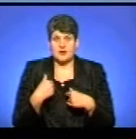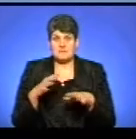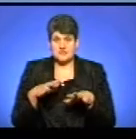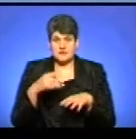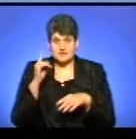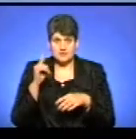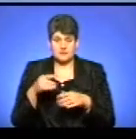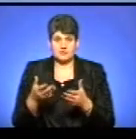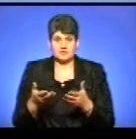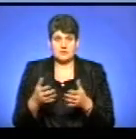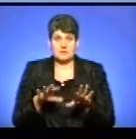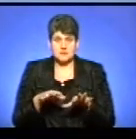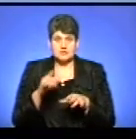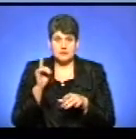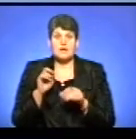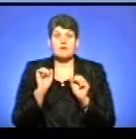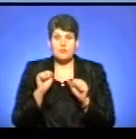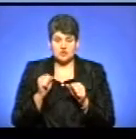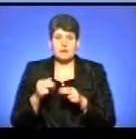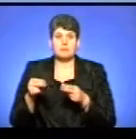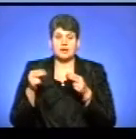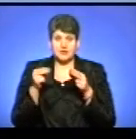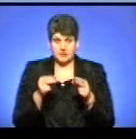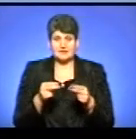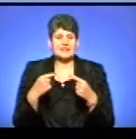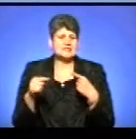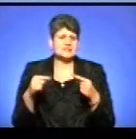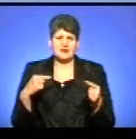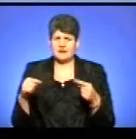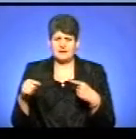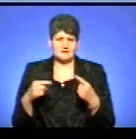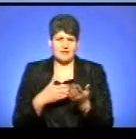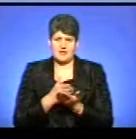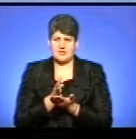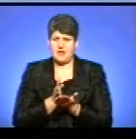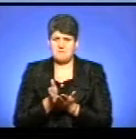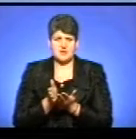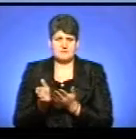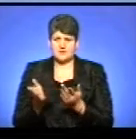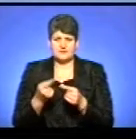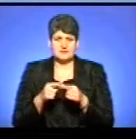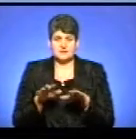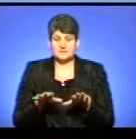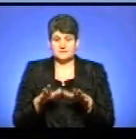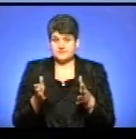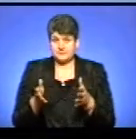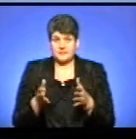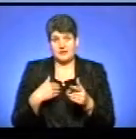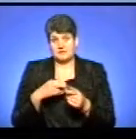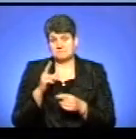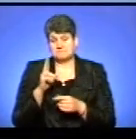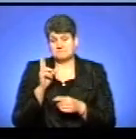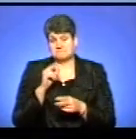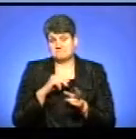знаєте, місця, як можна заїхати в Славянськ з різних напрямків в це місце. Я різкнув,